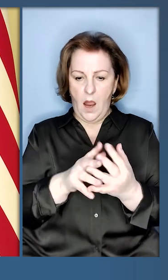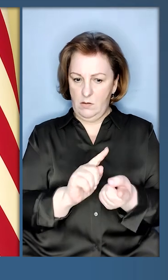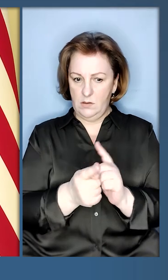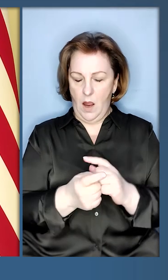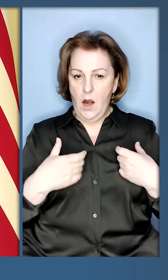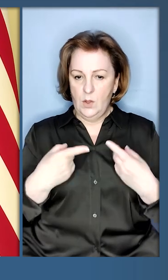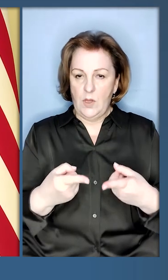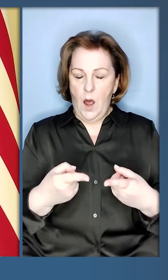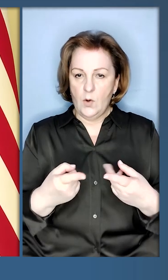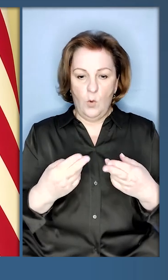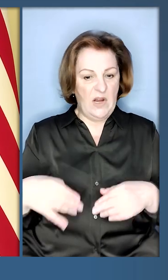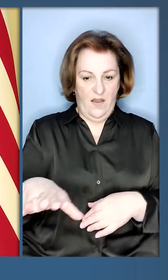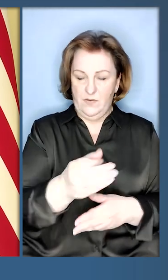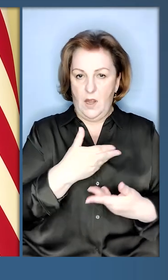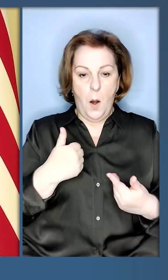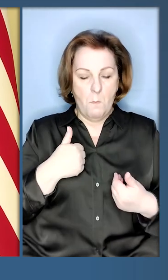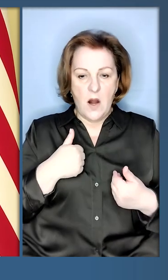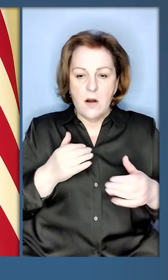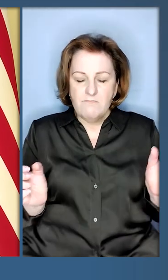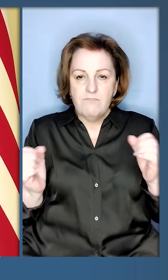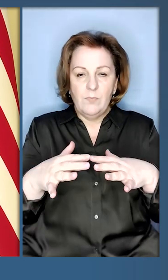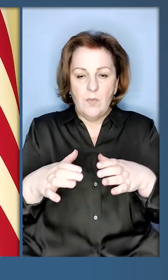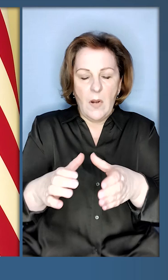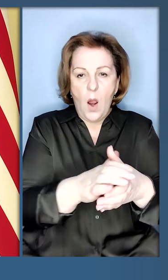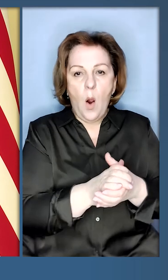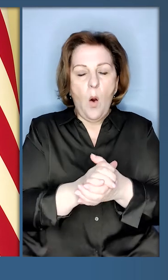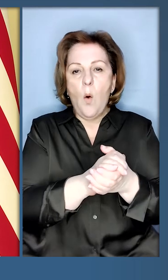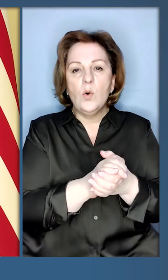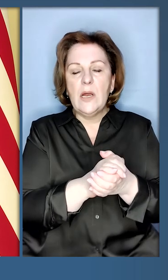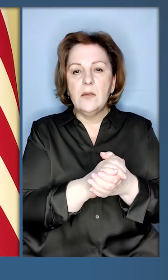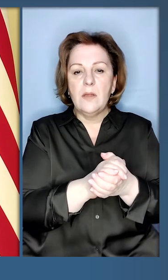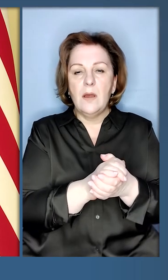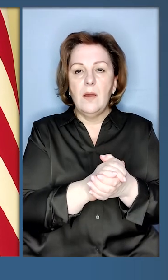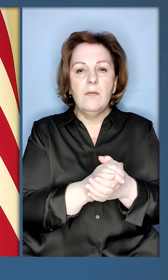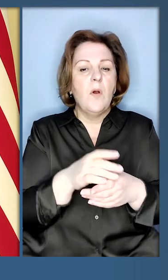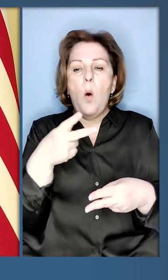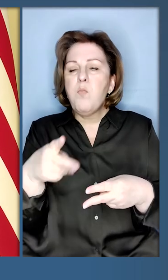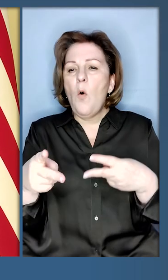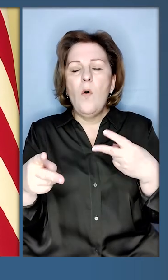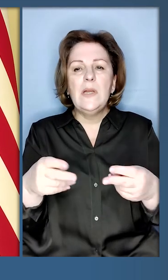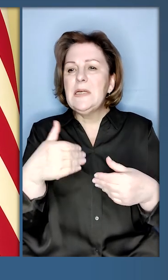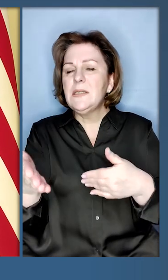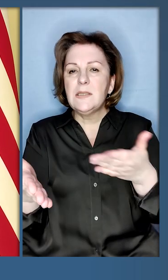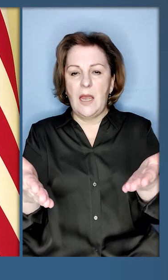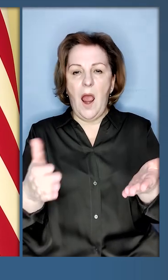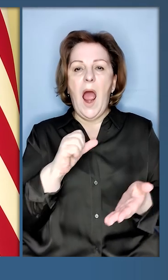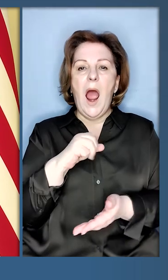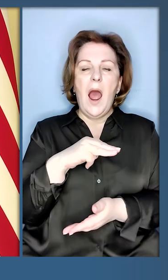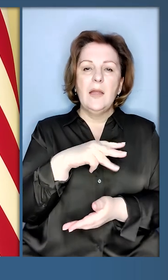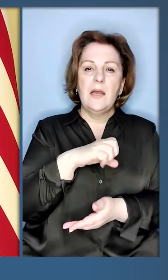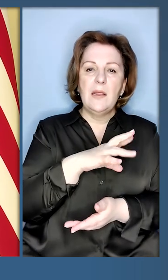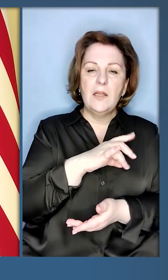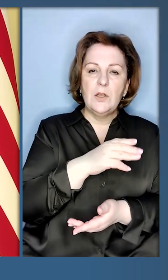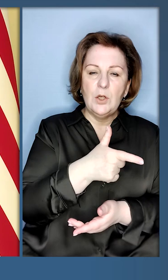побудували коаліцію між по різні боки Атлантичного і Тихого